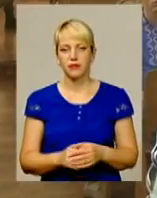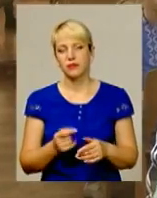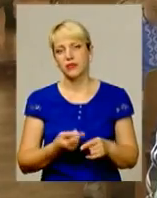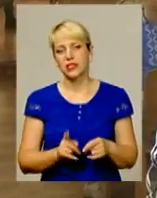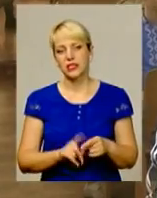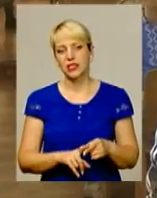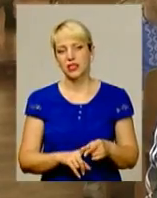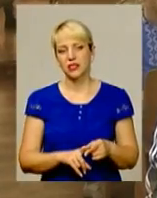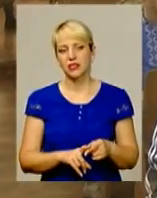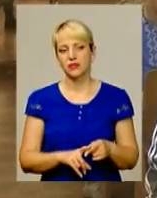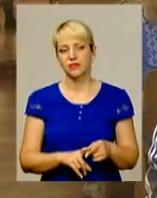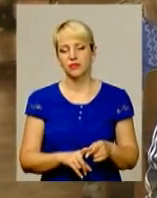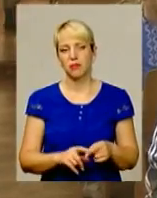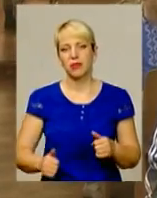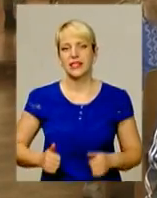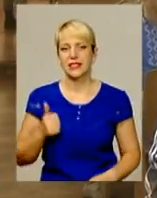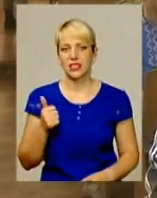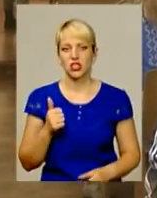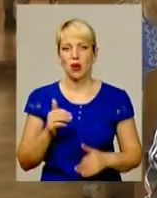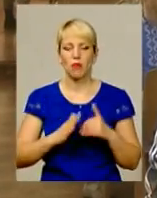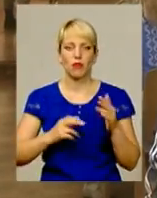це все ж таки той ж самий престиж.